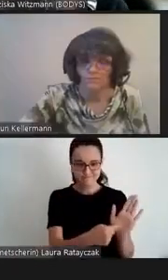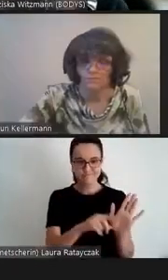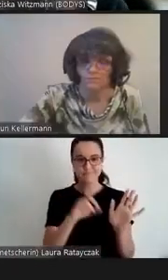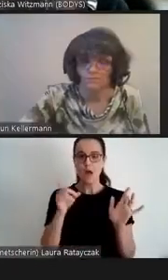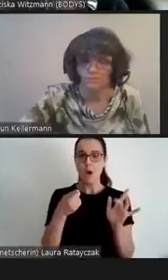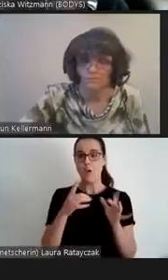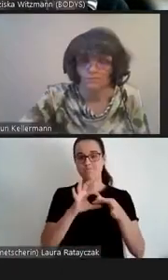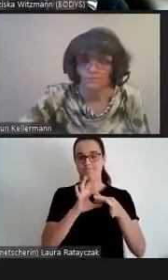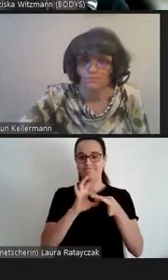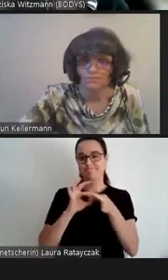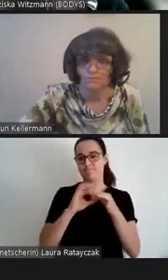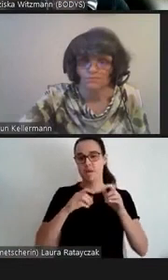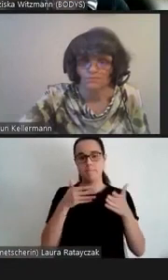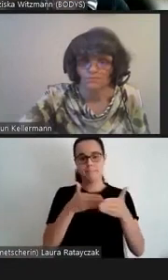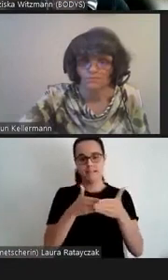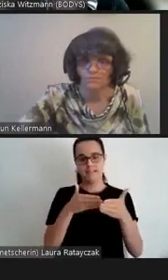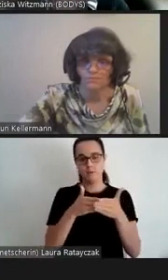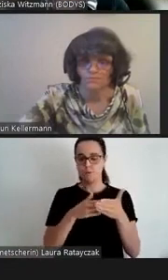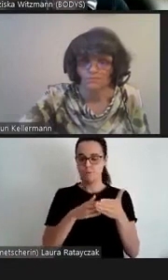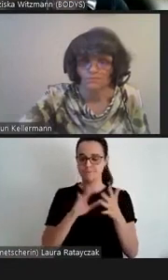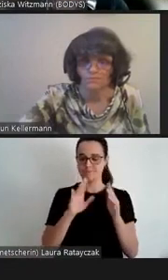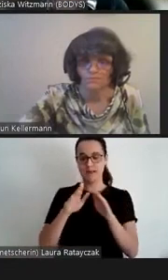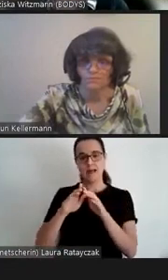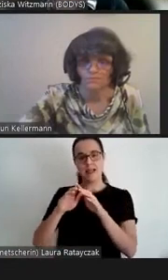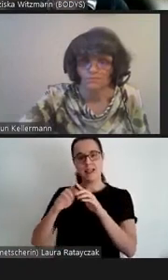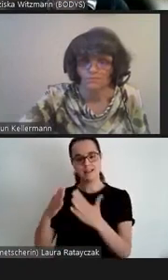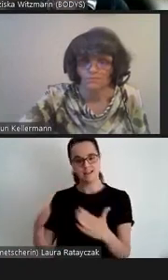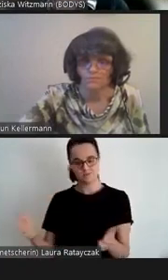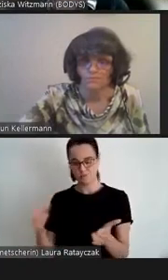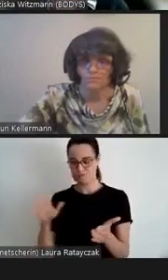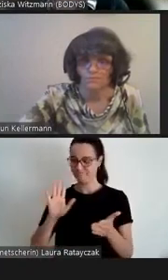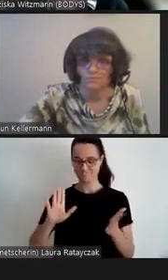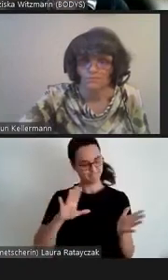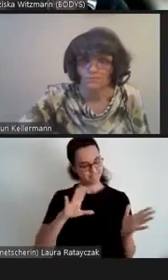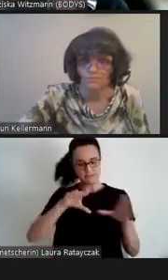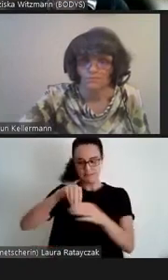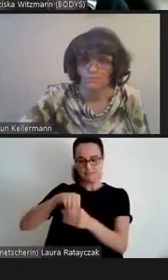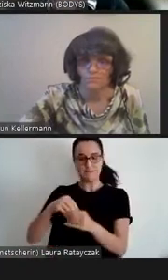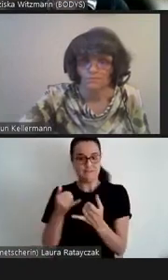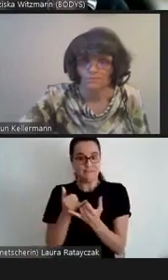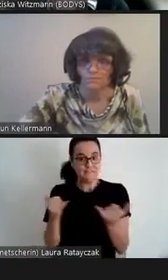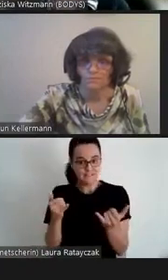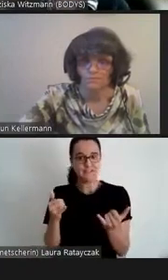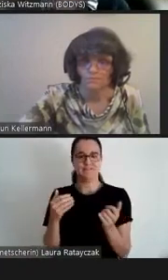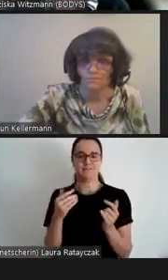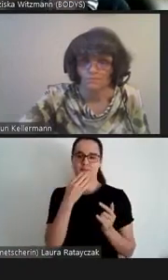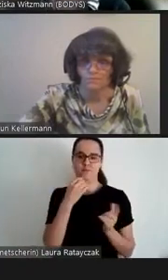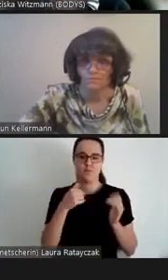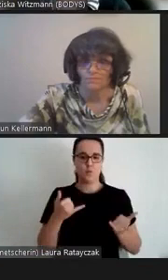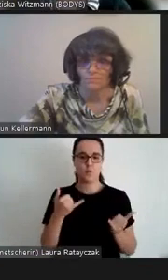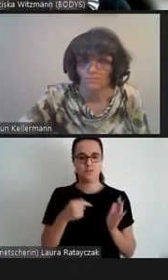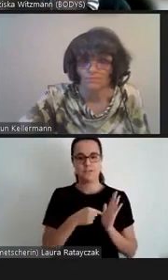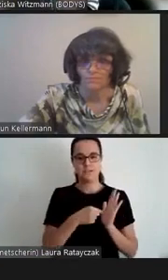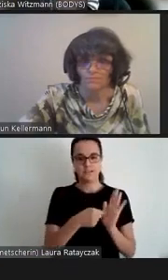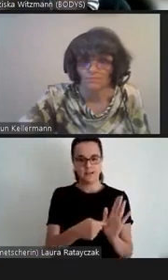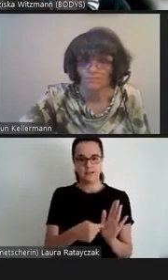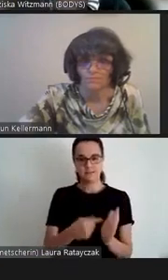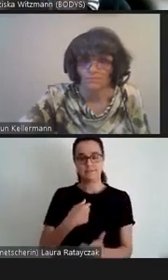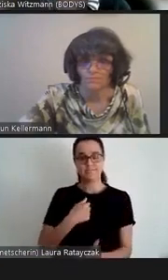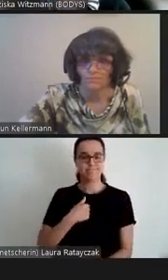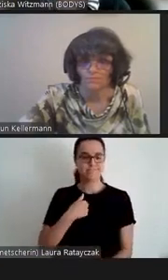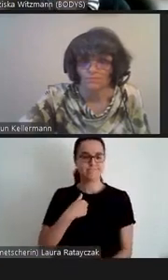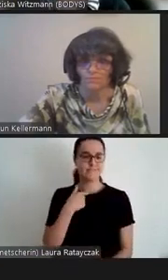Darstellung in der Literatur. Als Forschender auf dem Gebiet der Disability